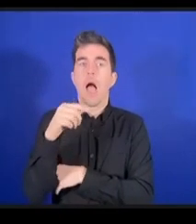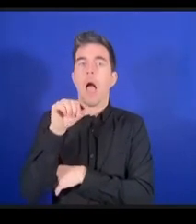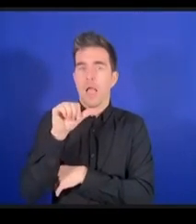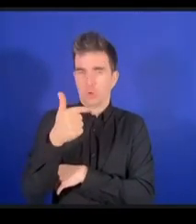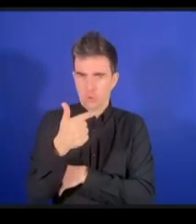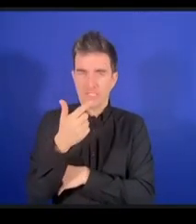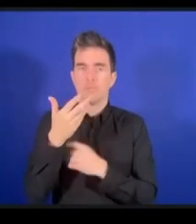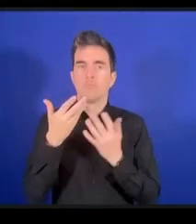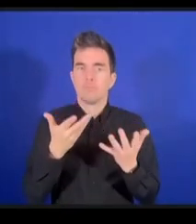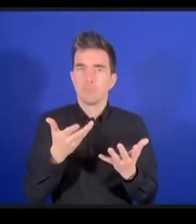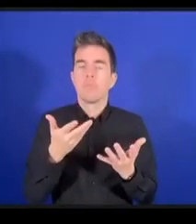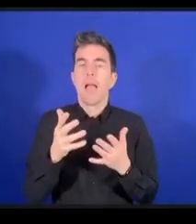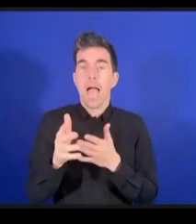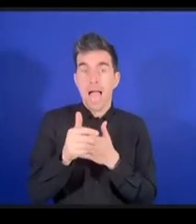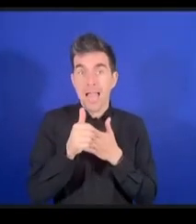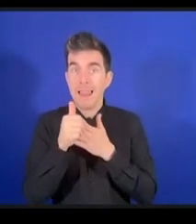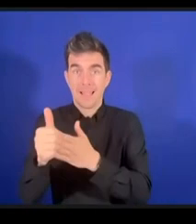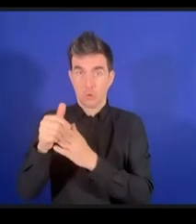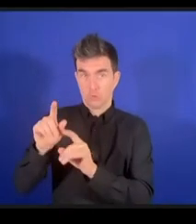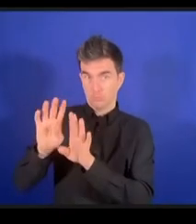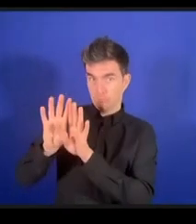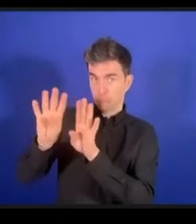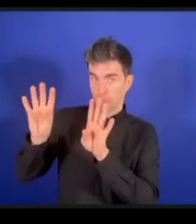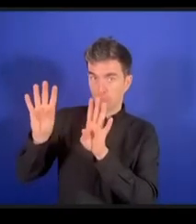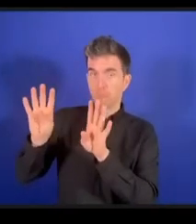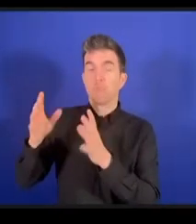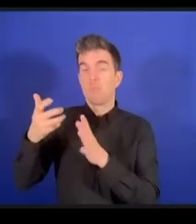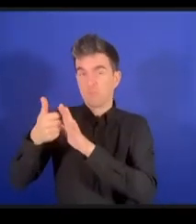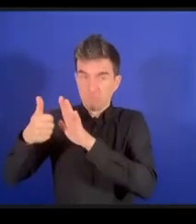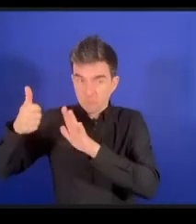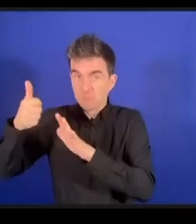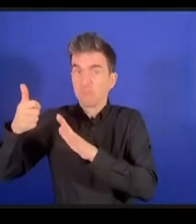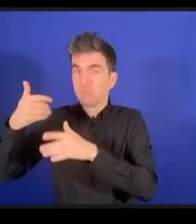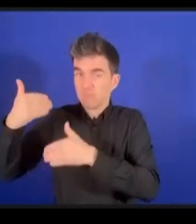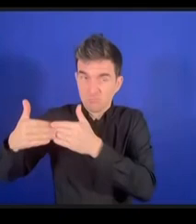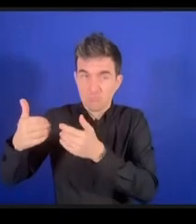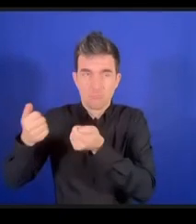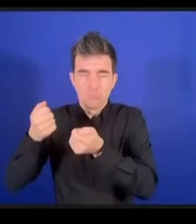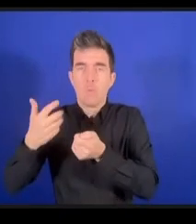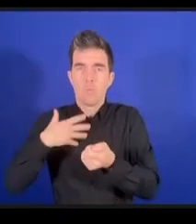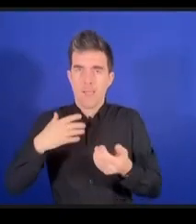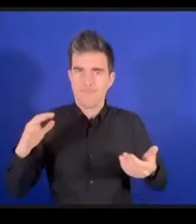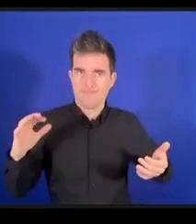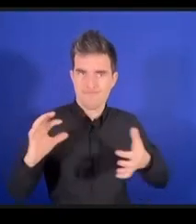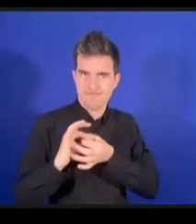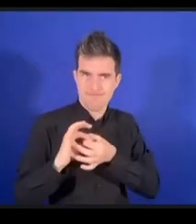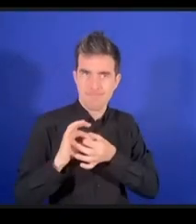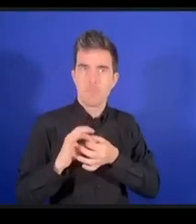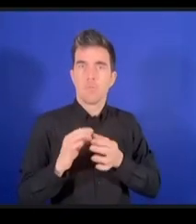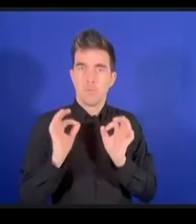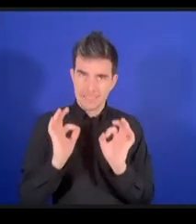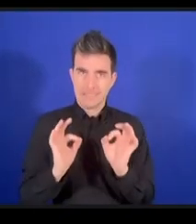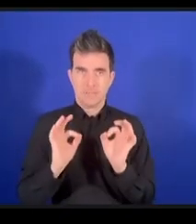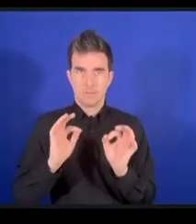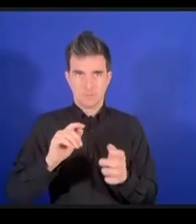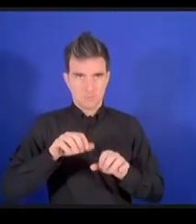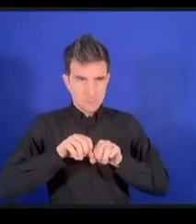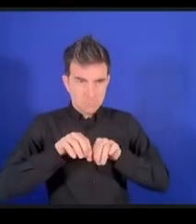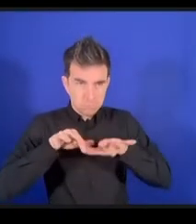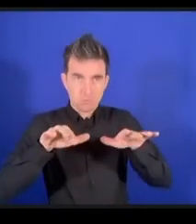ce forum et le FGI soient accessibles aux personnes présentant un handicap